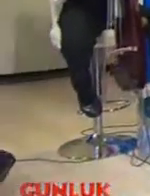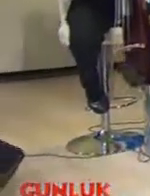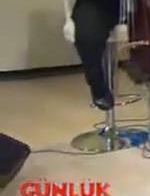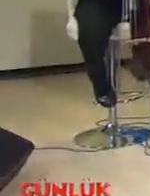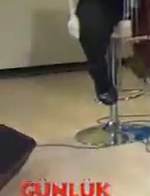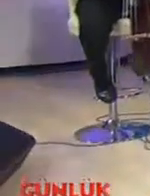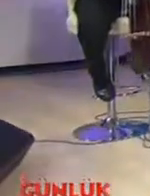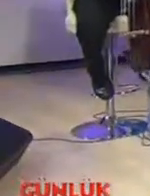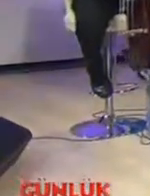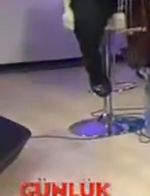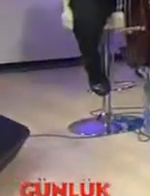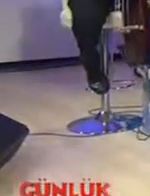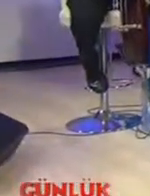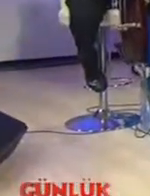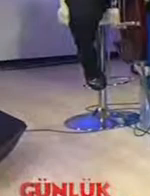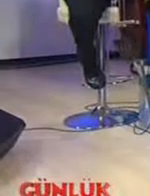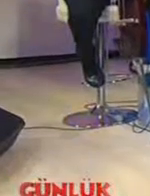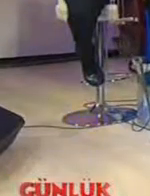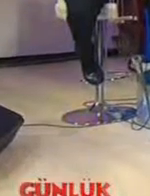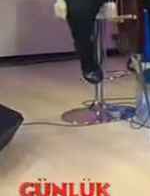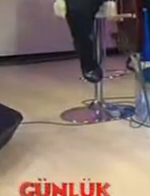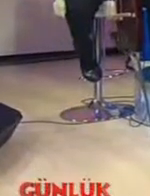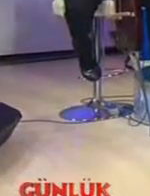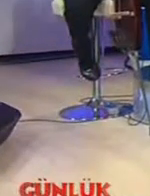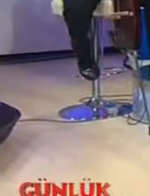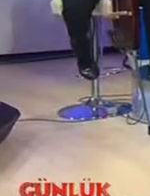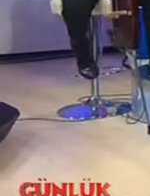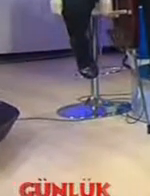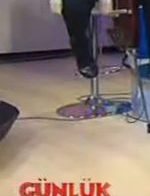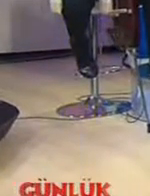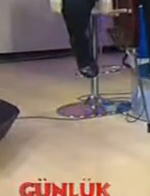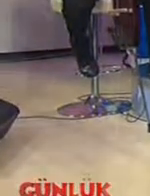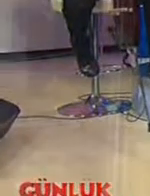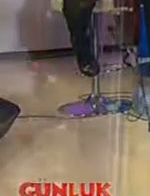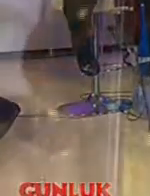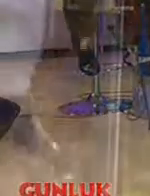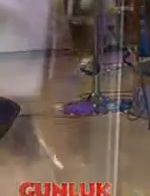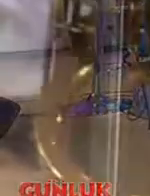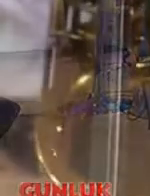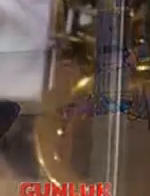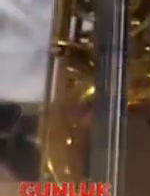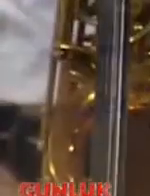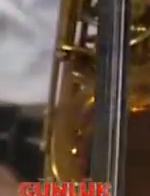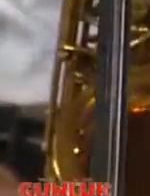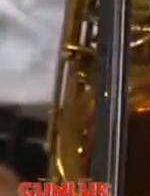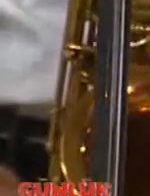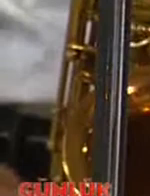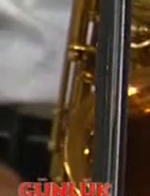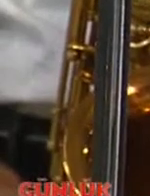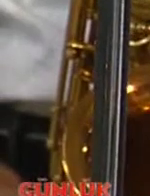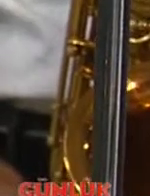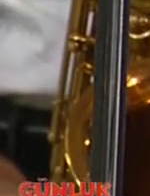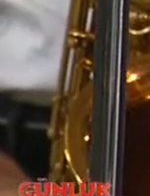yaşla doldu gözlerim kalbimden en son